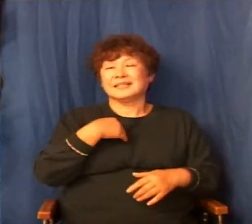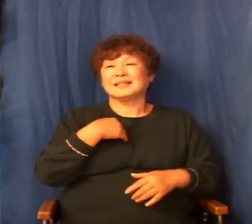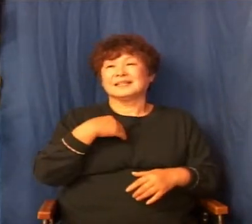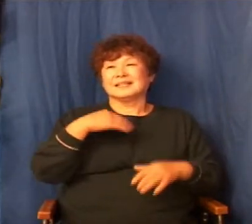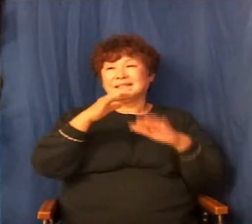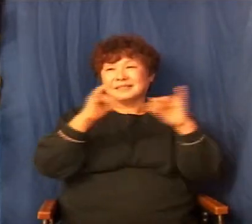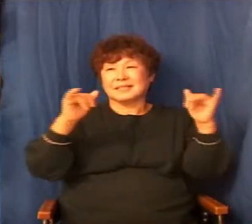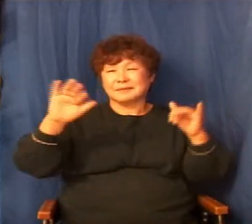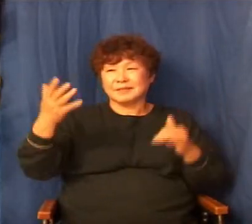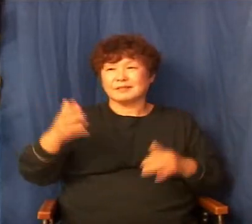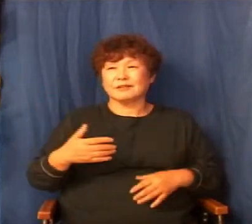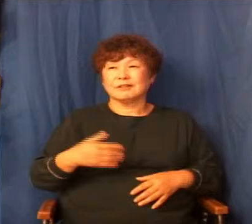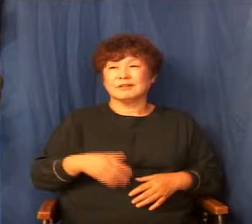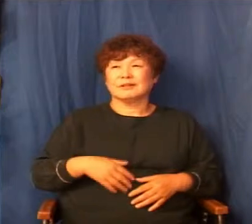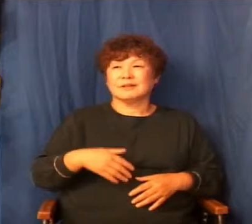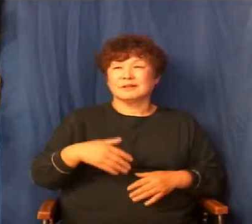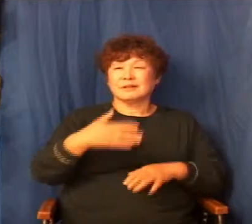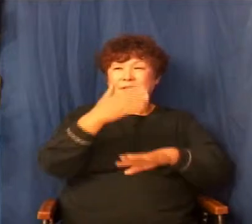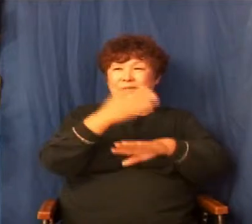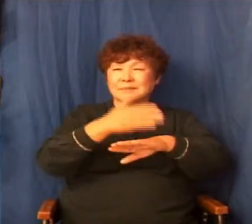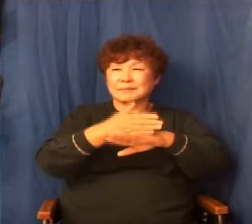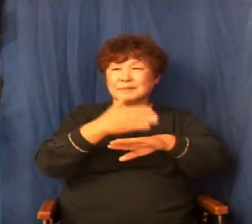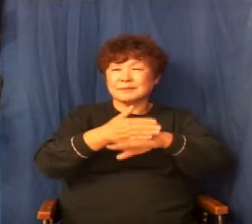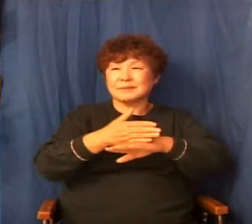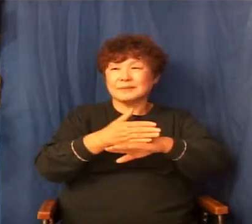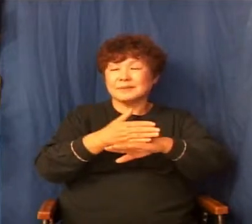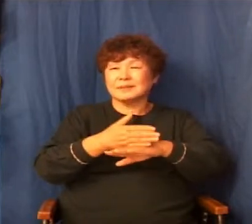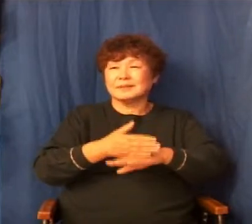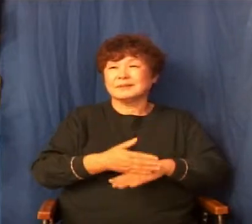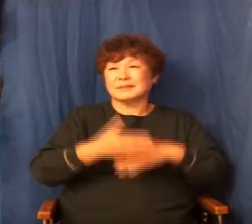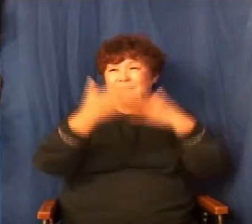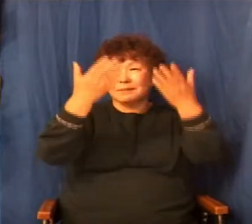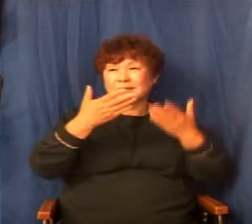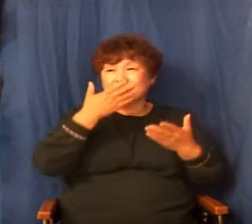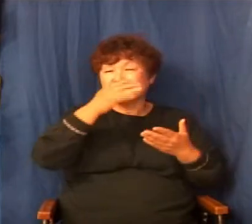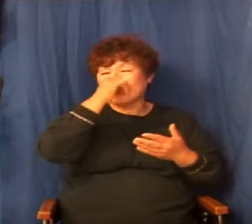그리고 두고두고 고마워할 수 있는 사람. 선을 베푸는 것이죠.